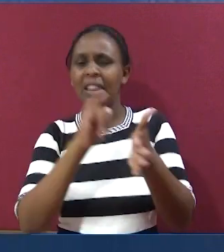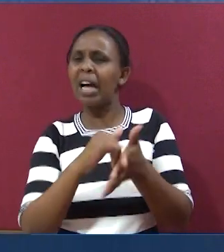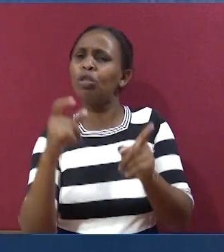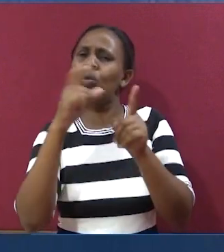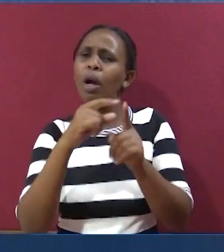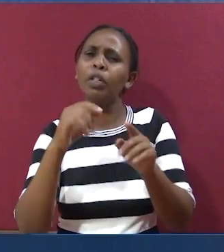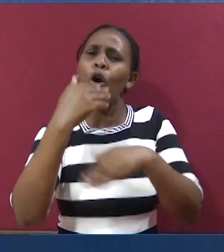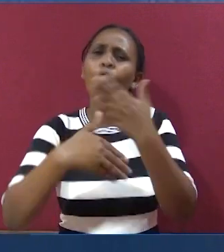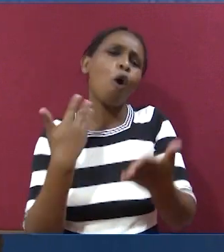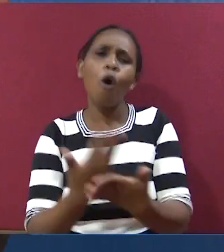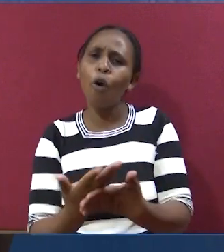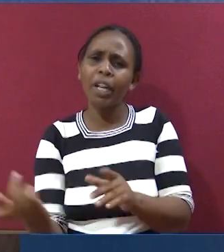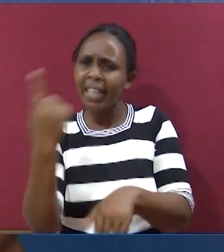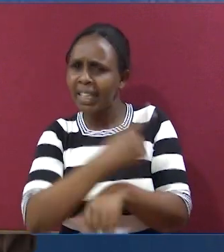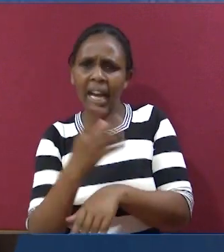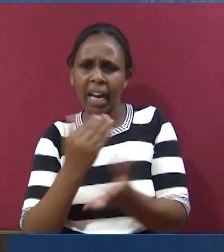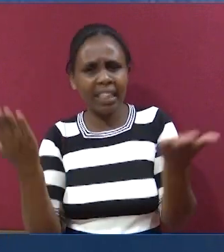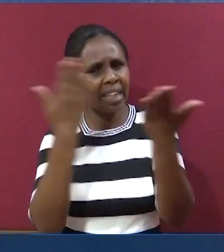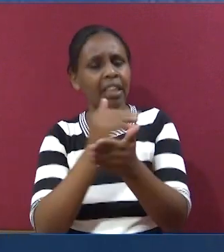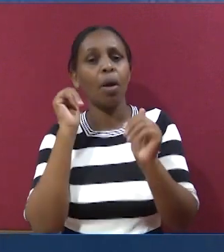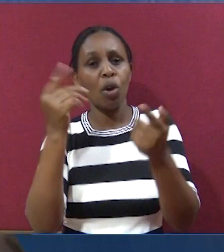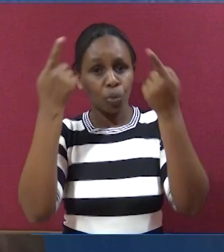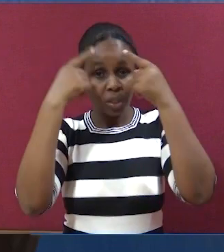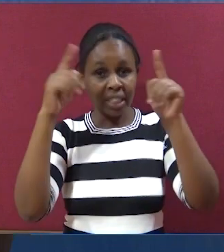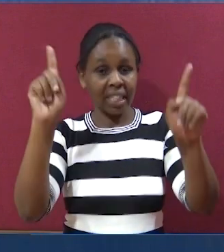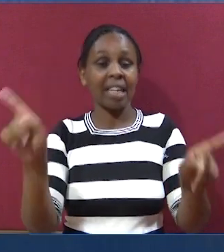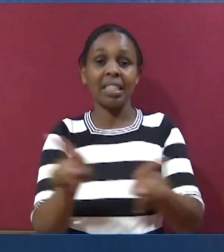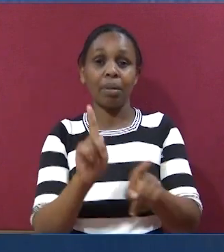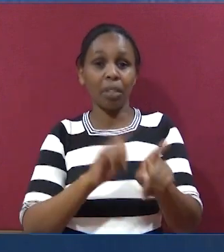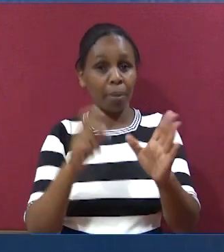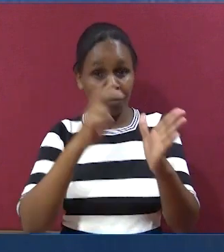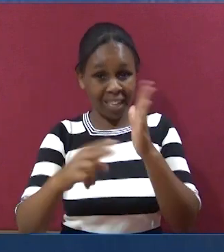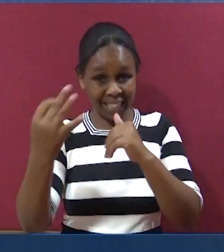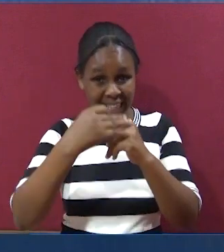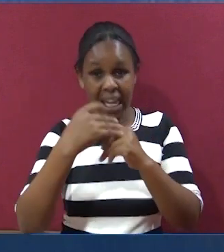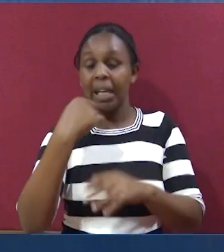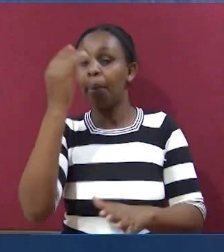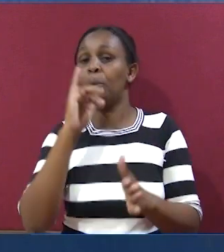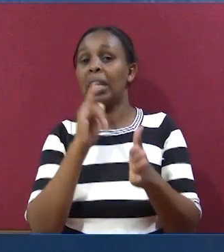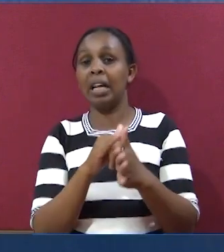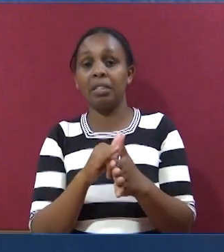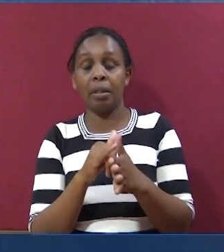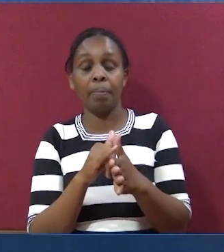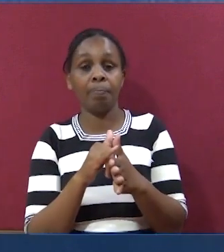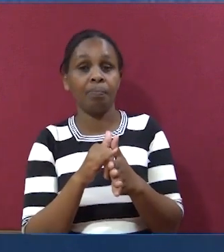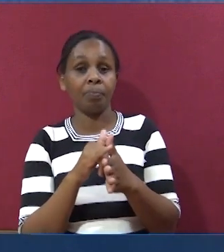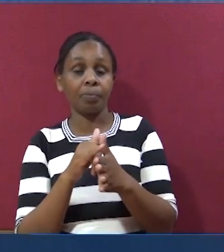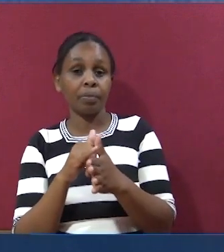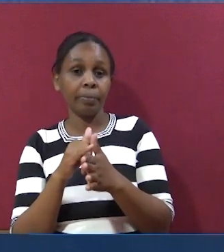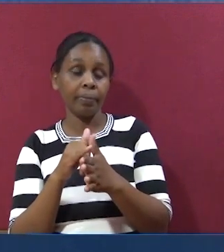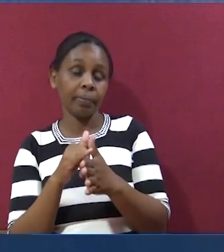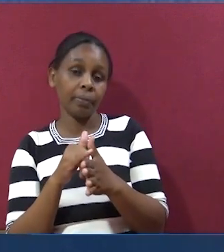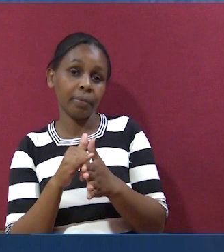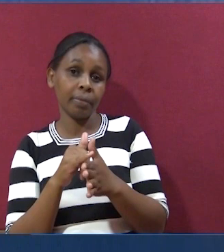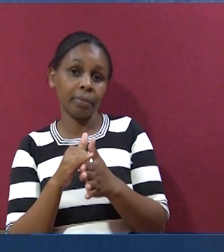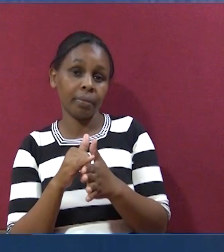atafakari maneno haya usiku na mchana, ataweza kushinda. Na ndiyo sababu katika mstari wanane. Anaambiwa ya kwamba,